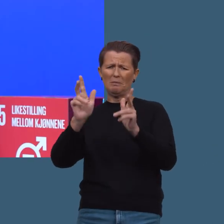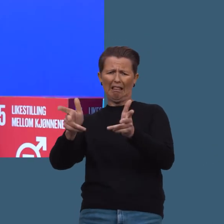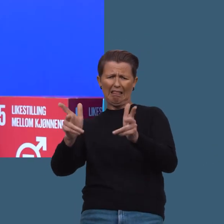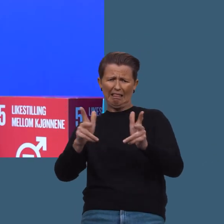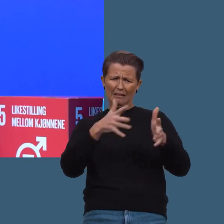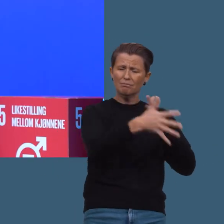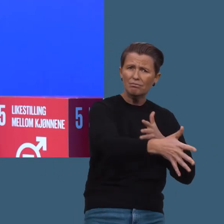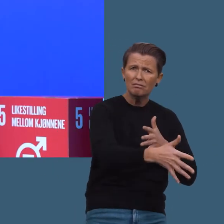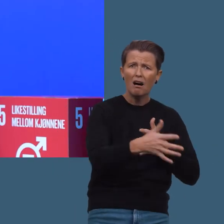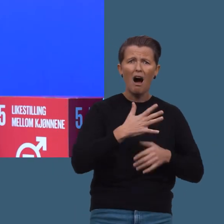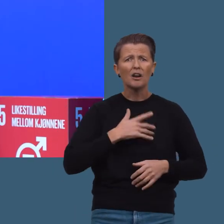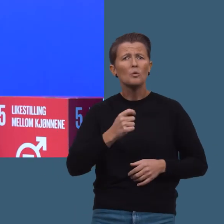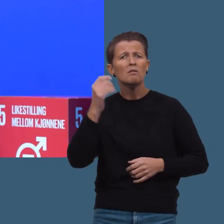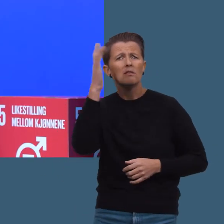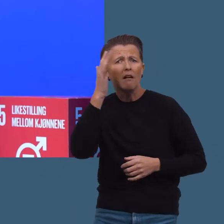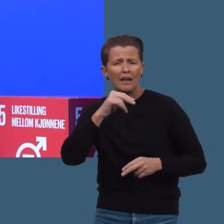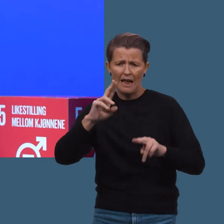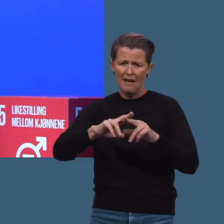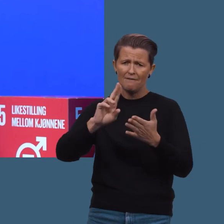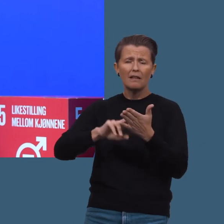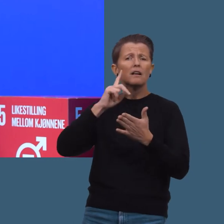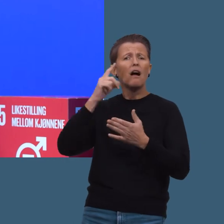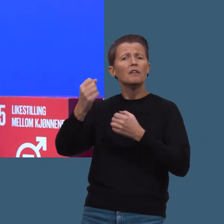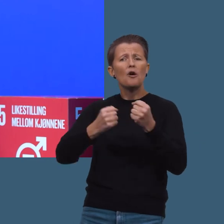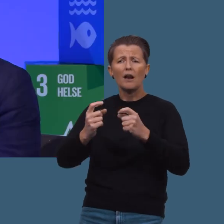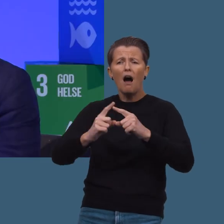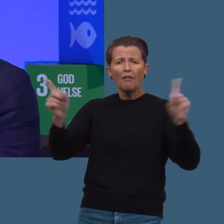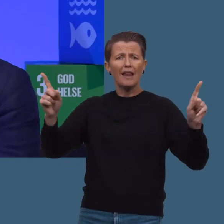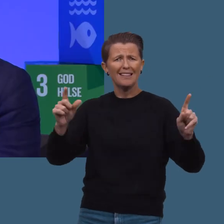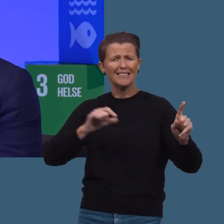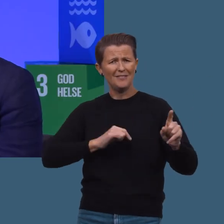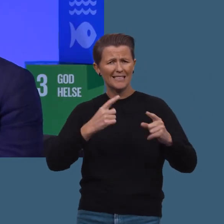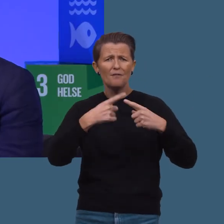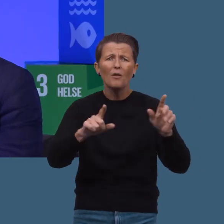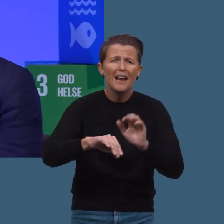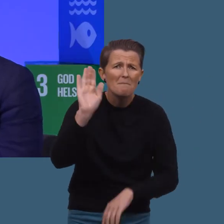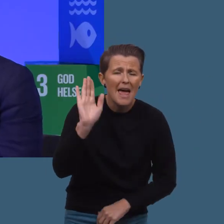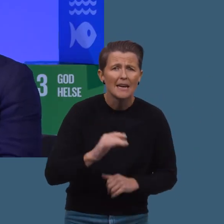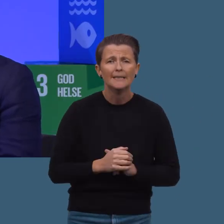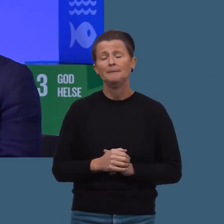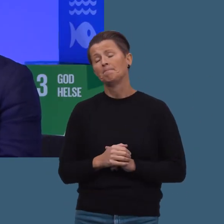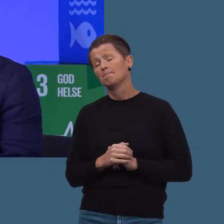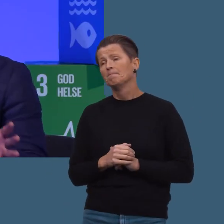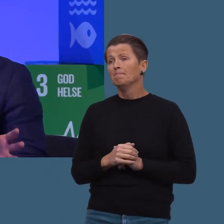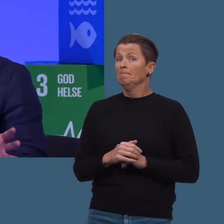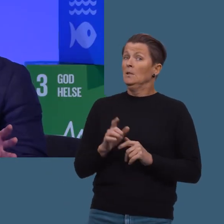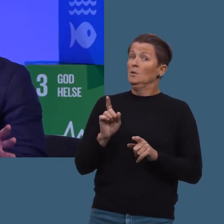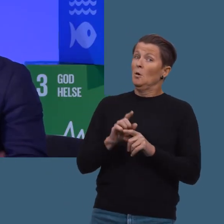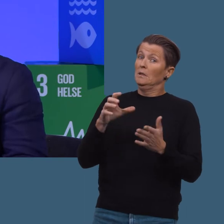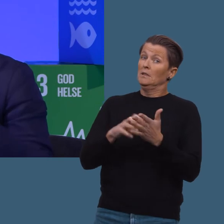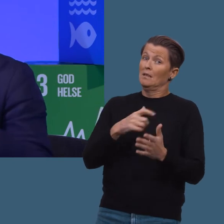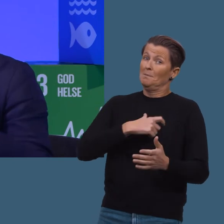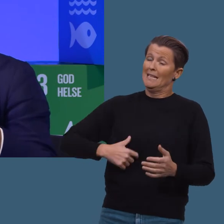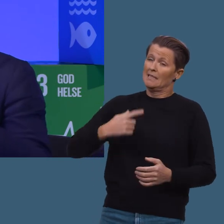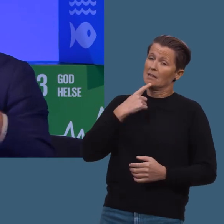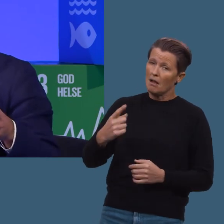Er det noen tanker du gjør deg som går på noe FN kunne gjort annerledes for å få til mer? Helt kort. Jeg mener jo da, litt sånn som statsministeren